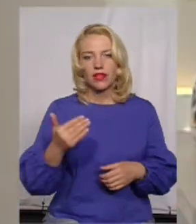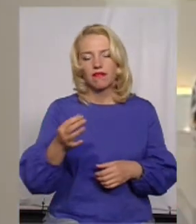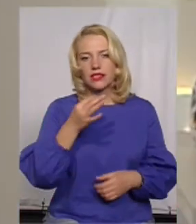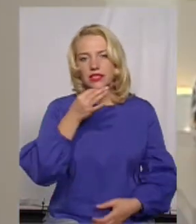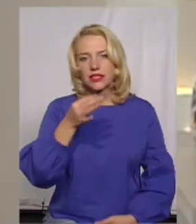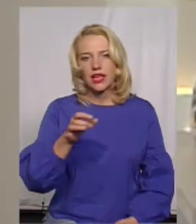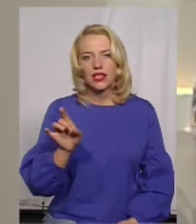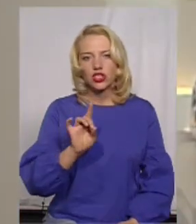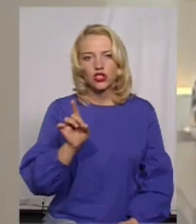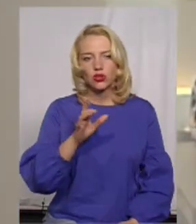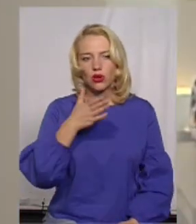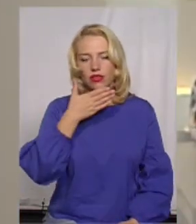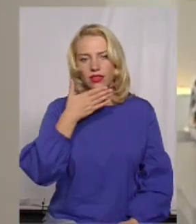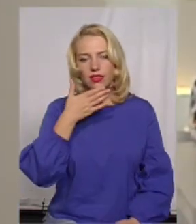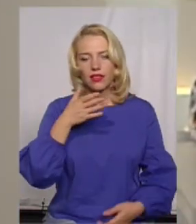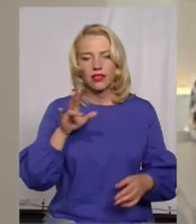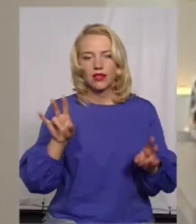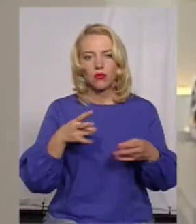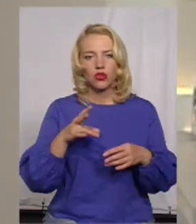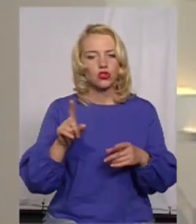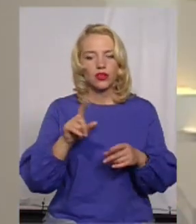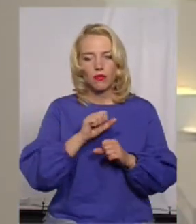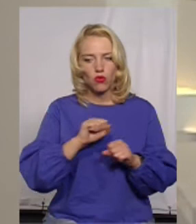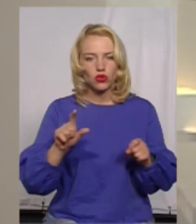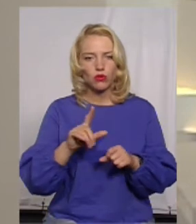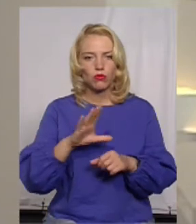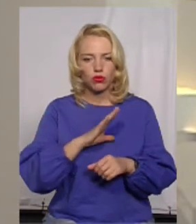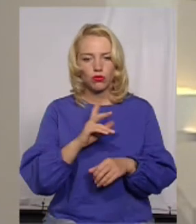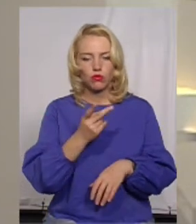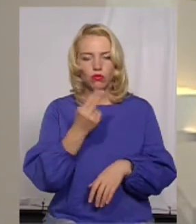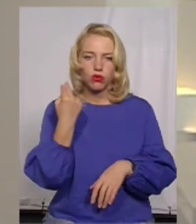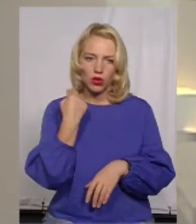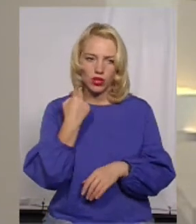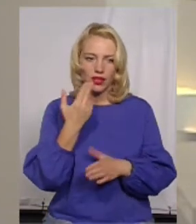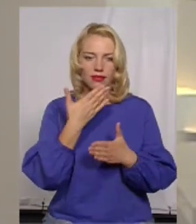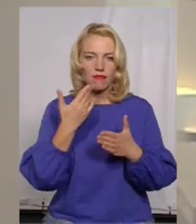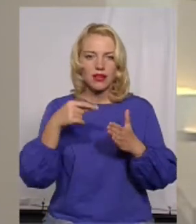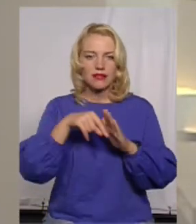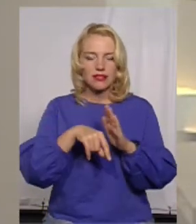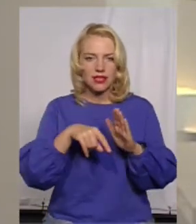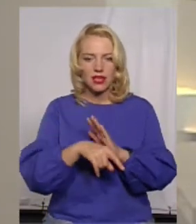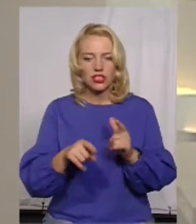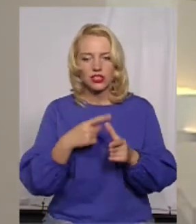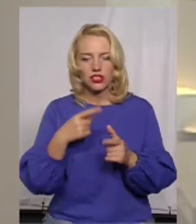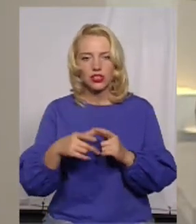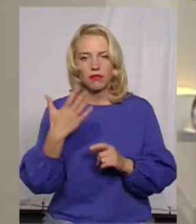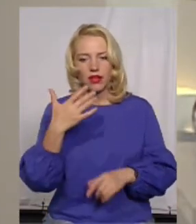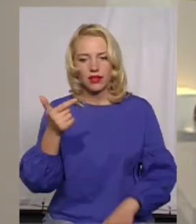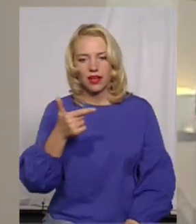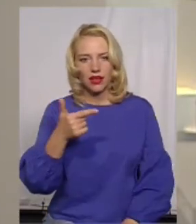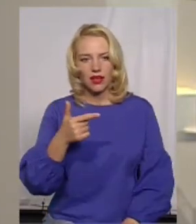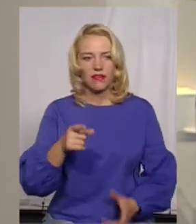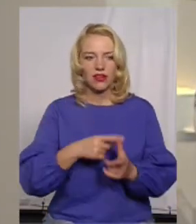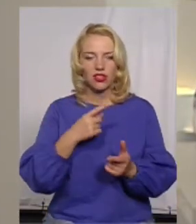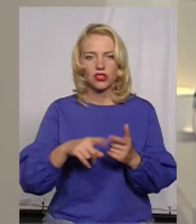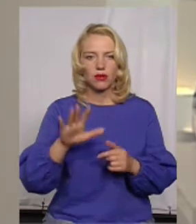сказали, що не має бути боргів. То не має значення, чи 5 гривень борг, чи 500?